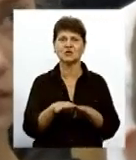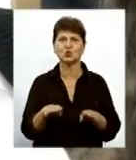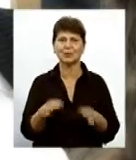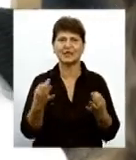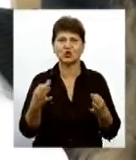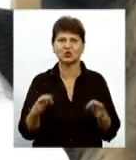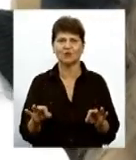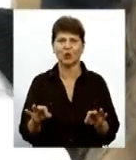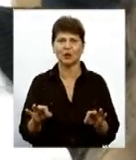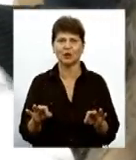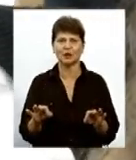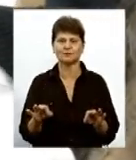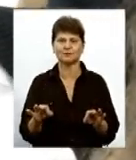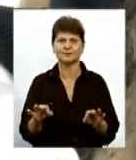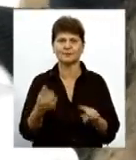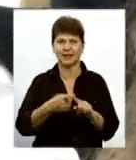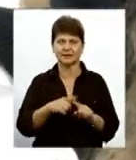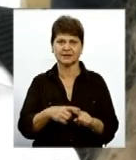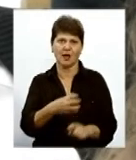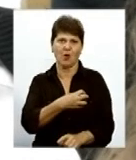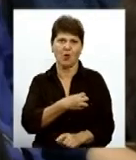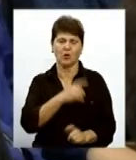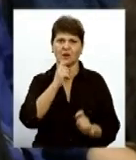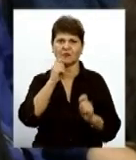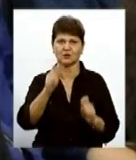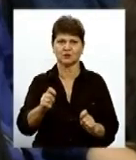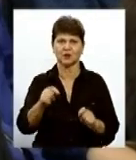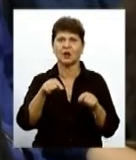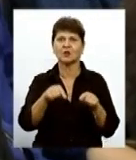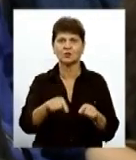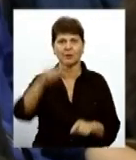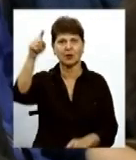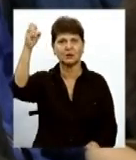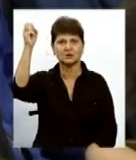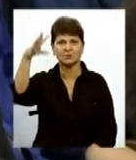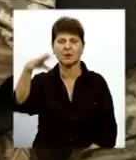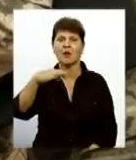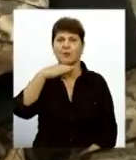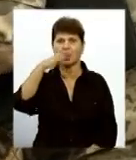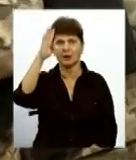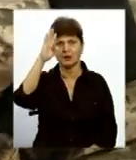цей орден вручити цьому сонечку батькому